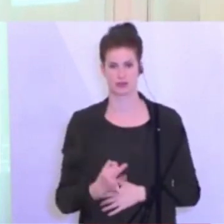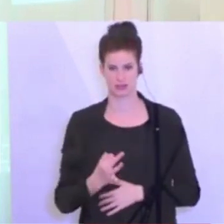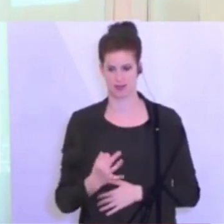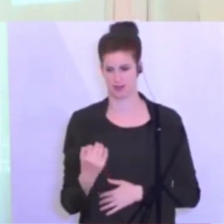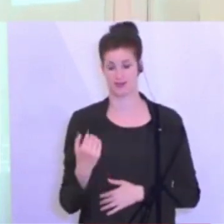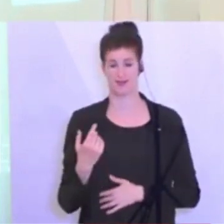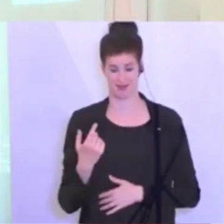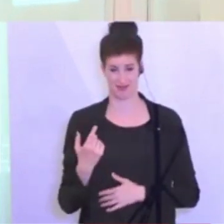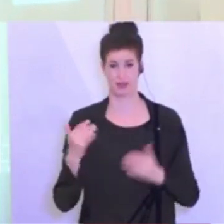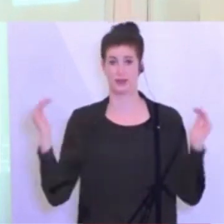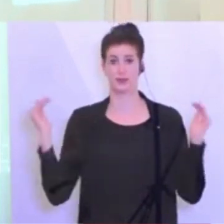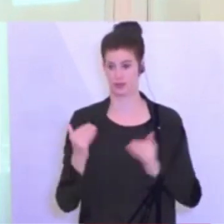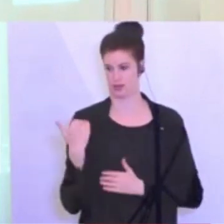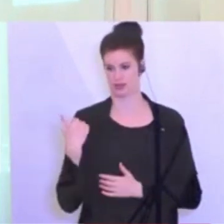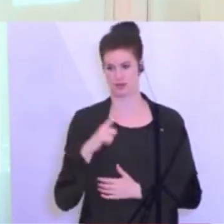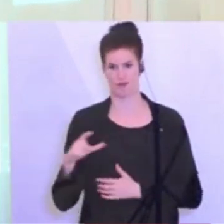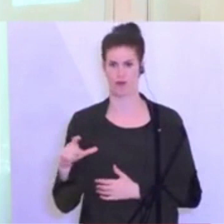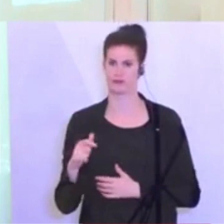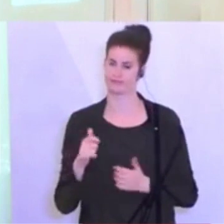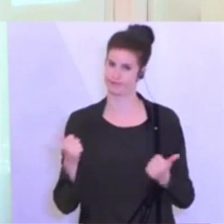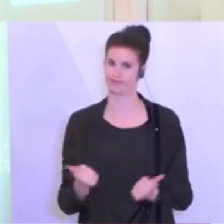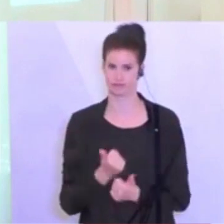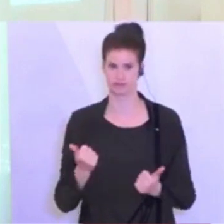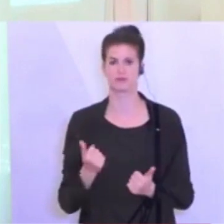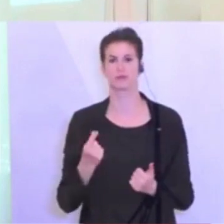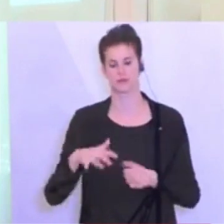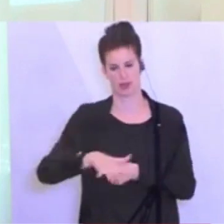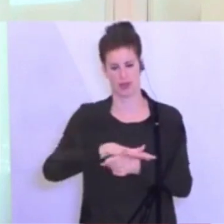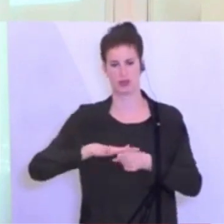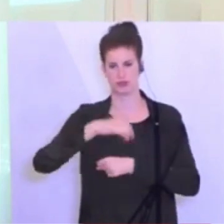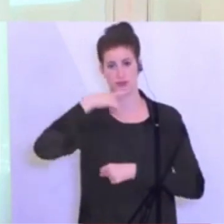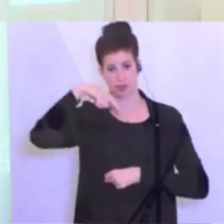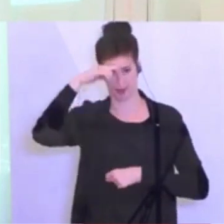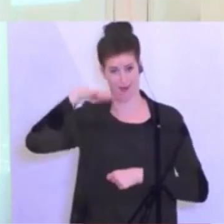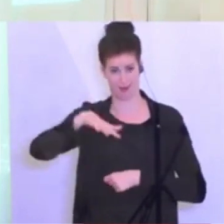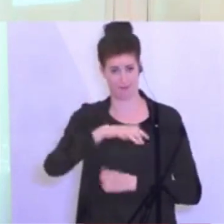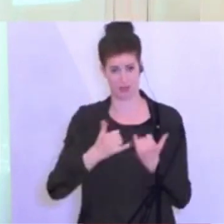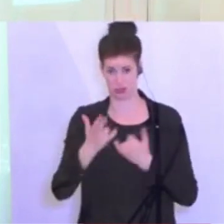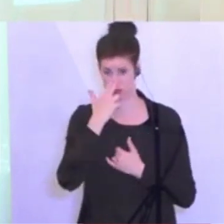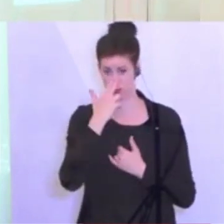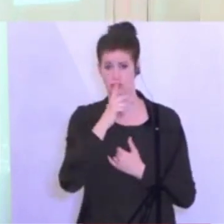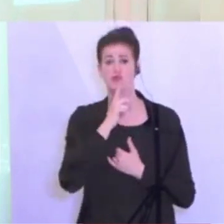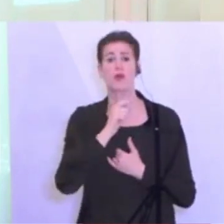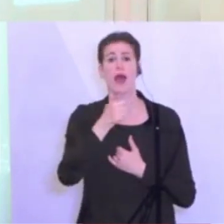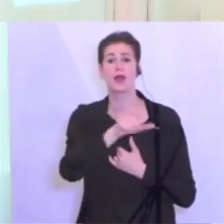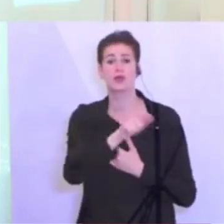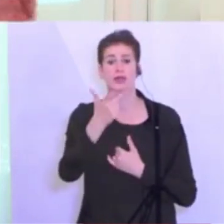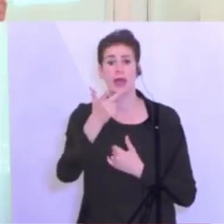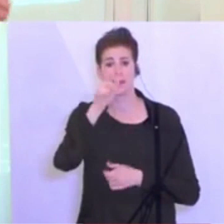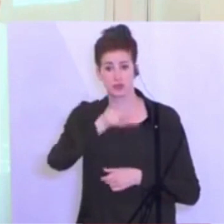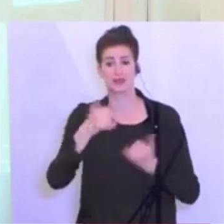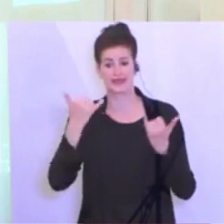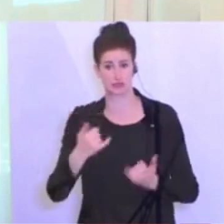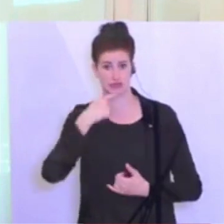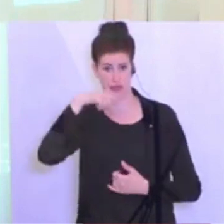Woche. Minus 20%. Der Bereich der Hospitalisierungen liegt mittlerweile nur mehr bei 103 Personen. Also